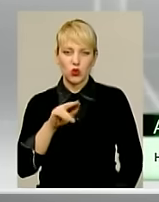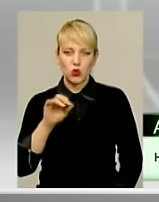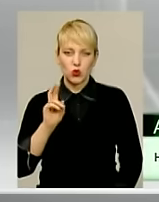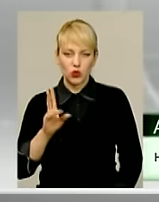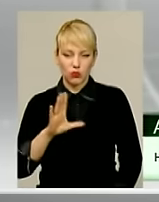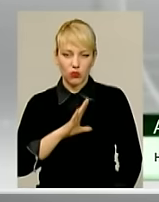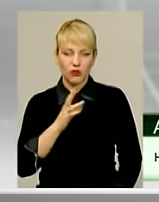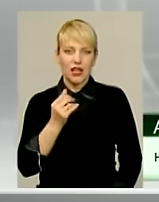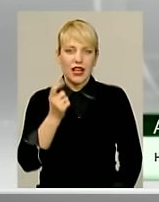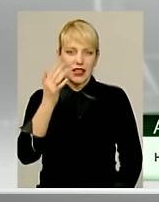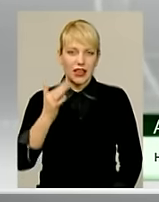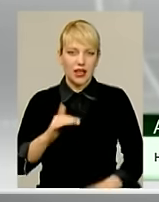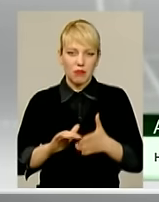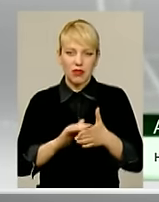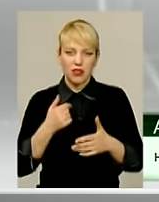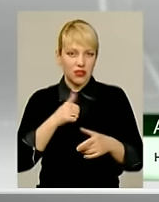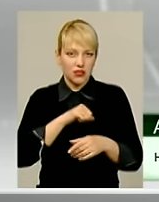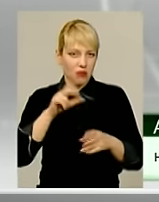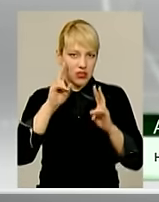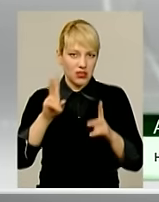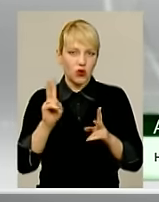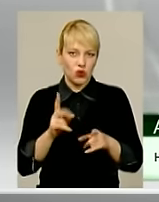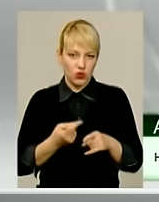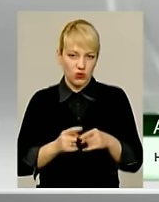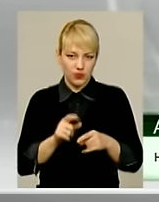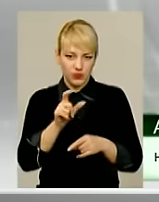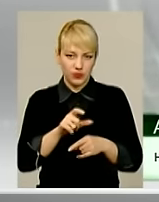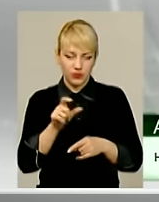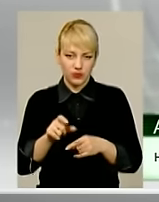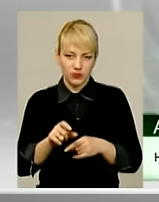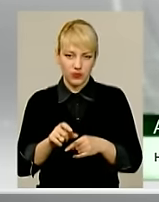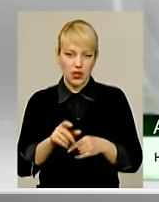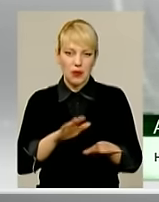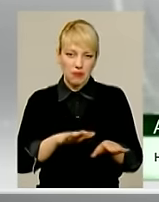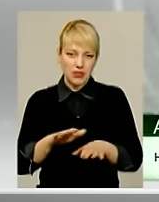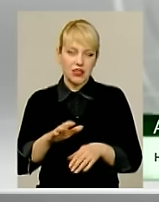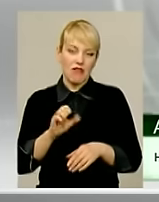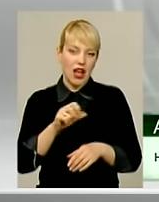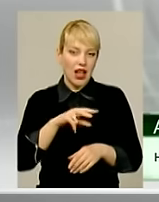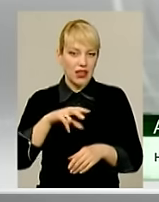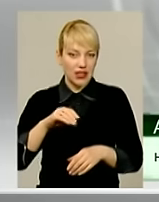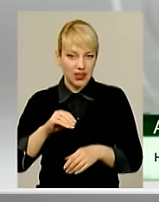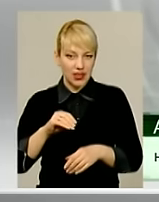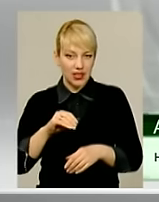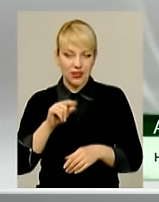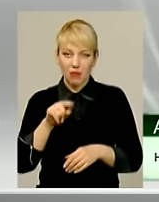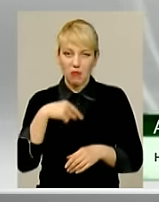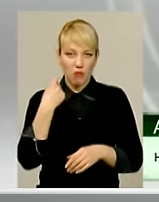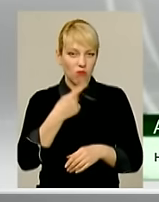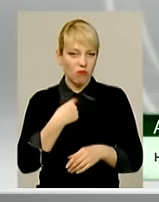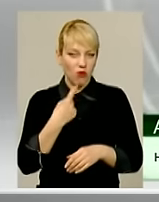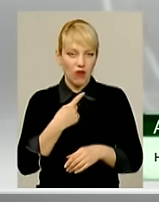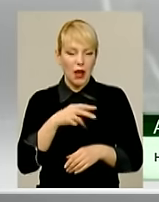Було кілька прізвищ, я не знаю, якісь місцеві, але там мова навіть